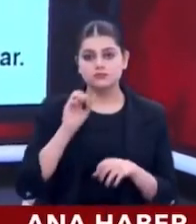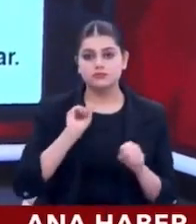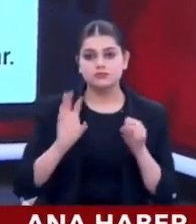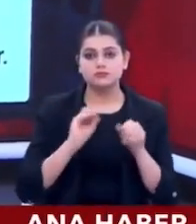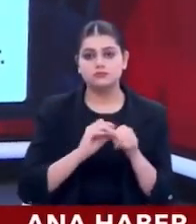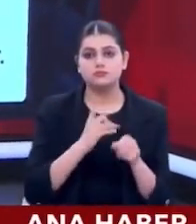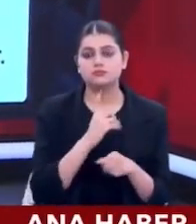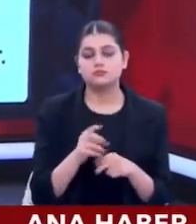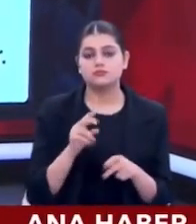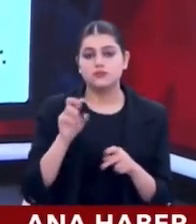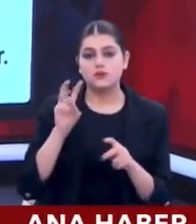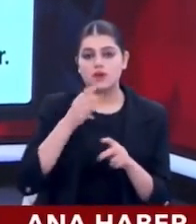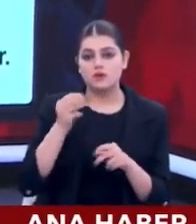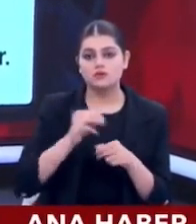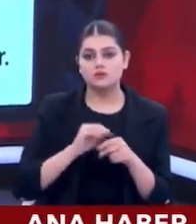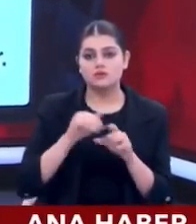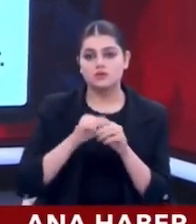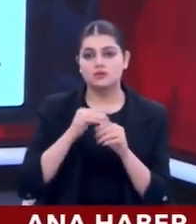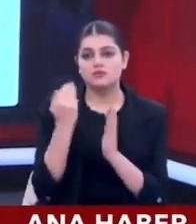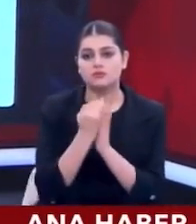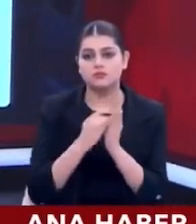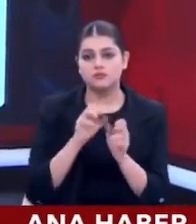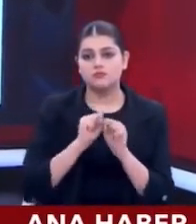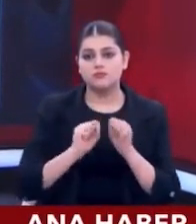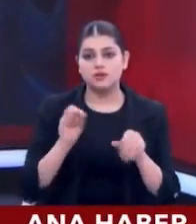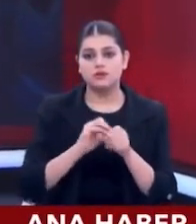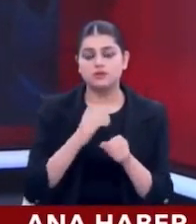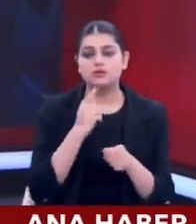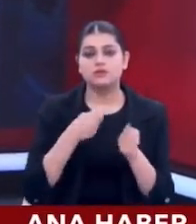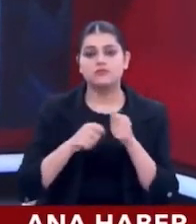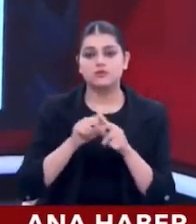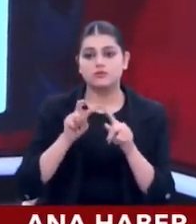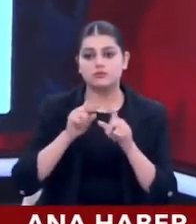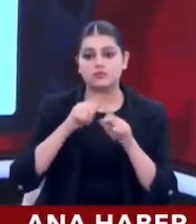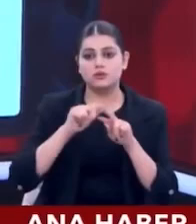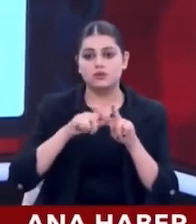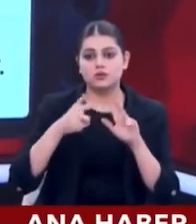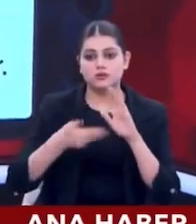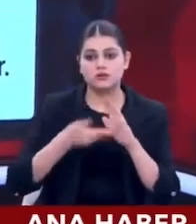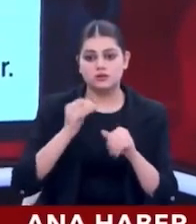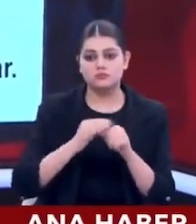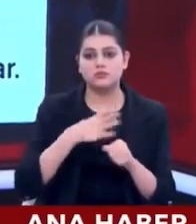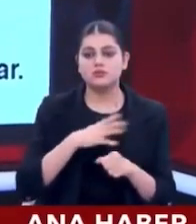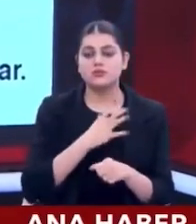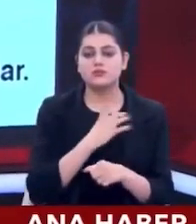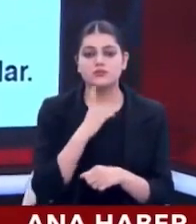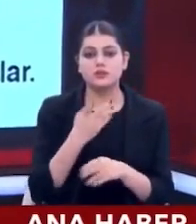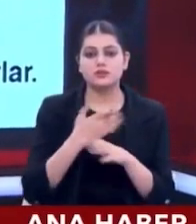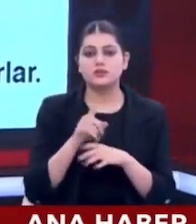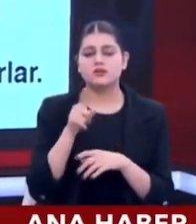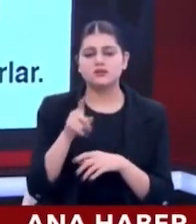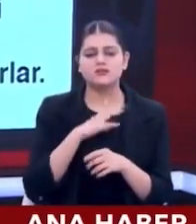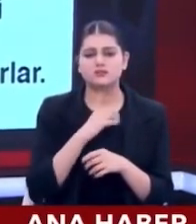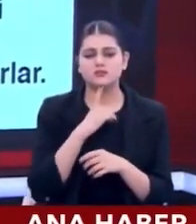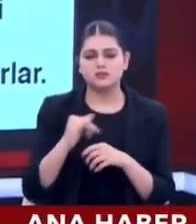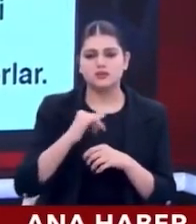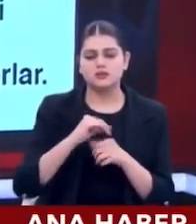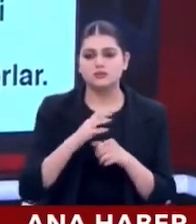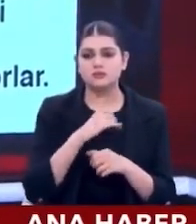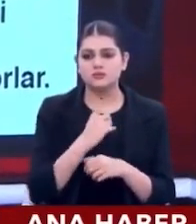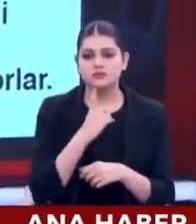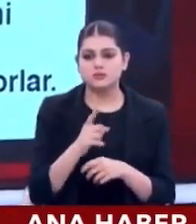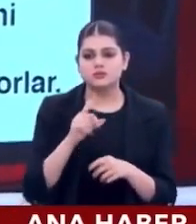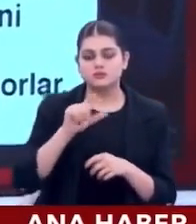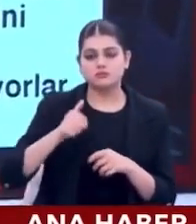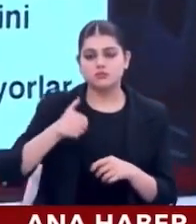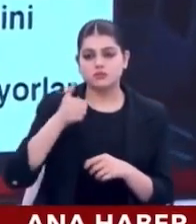Yani öğretmenler Erdoğan'ın seçim vaadini paylaşarak mülakatın kaldırılmasını talep ediyor. Neydi o? Yaklaşalım işte